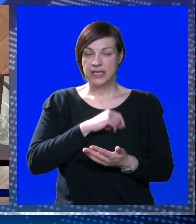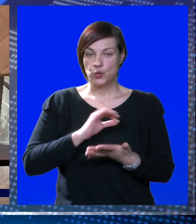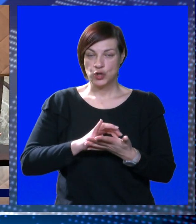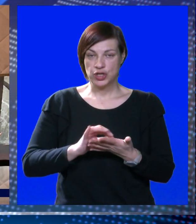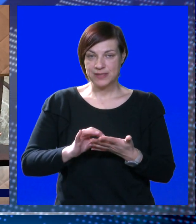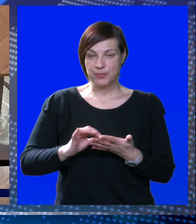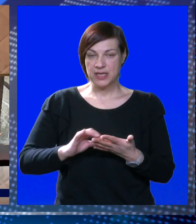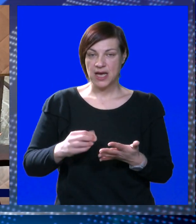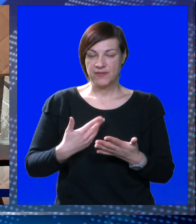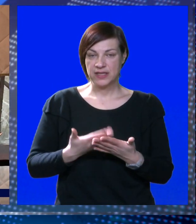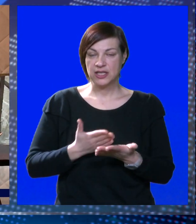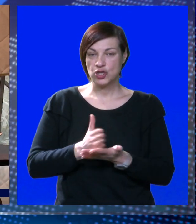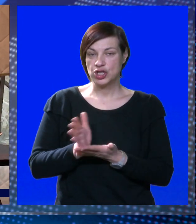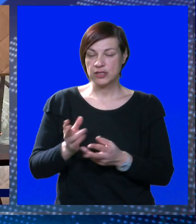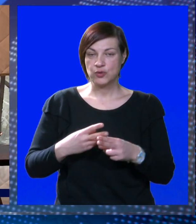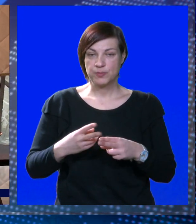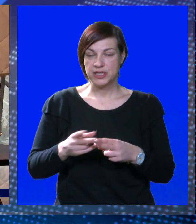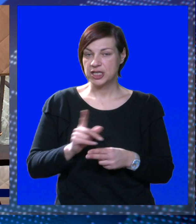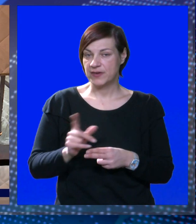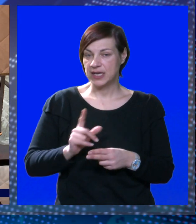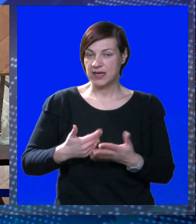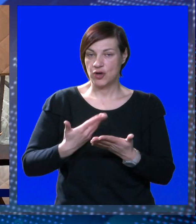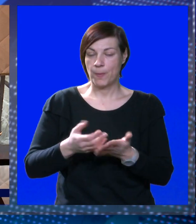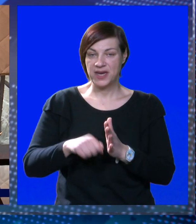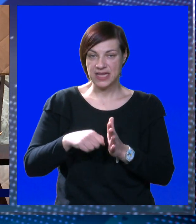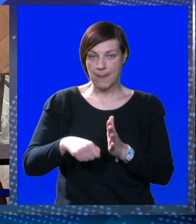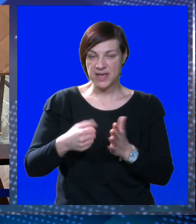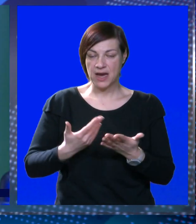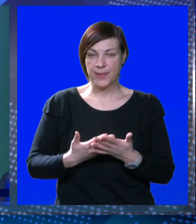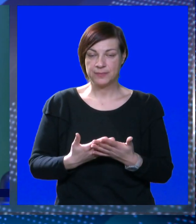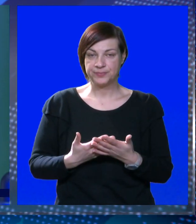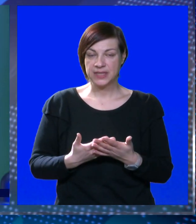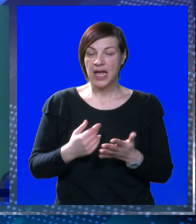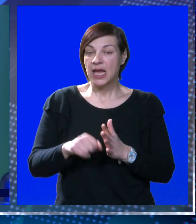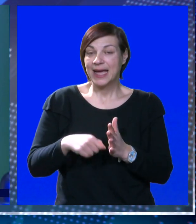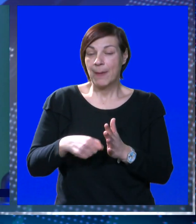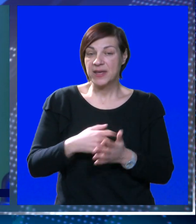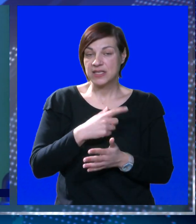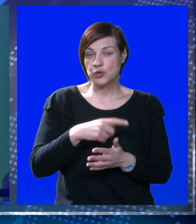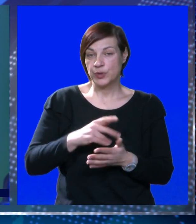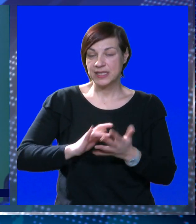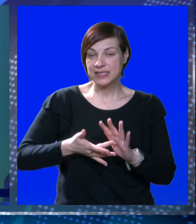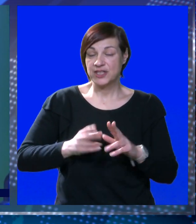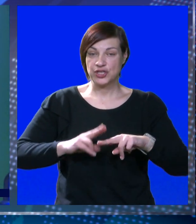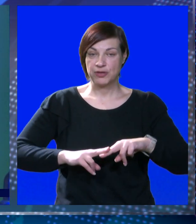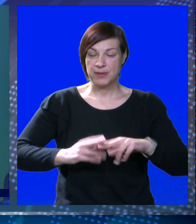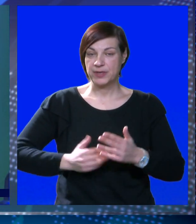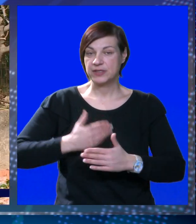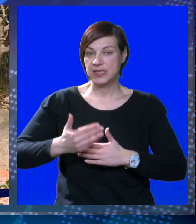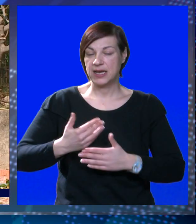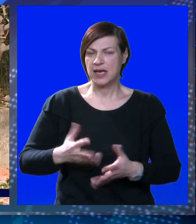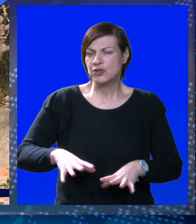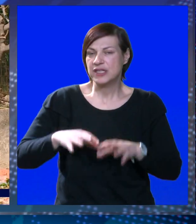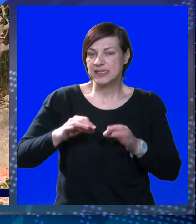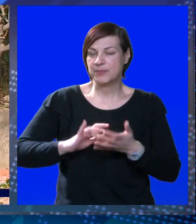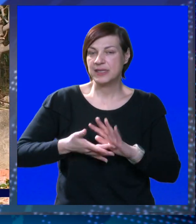dužnost to prijaviti i to će službe rješavati, a nikako ne ovako pred kamerom. No kamere su pojedincima sve što im je preostalo